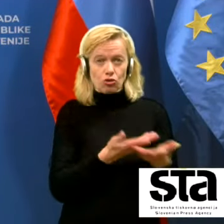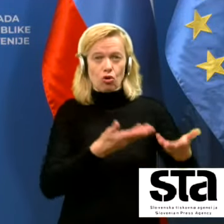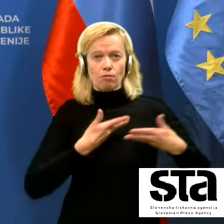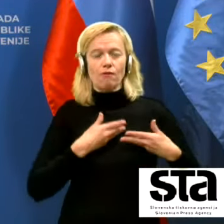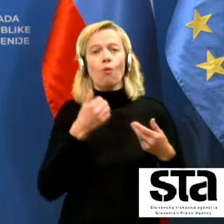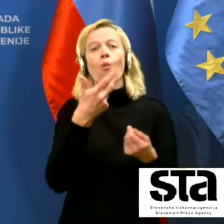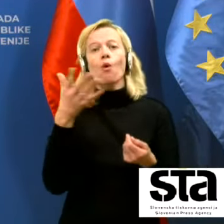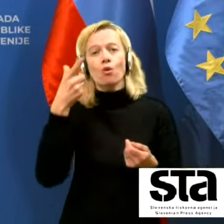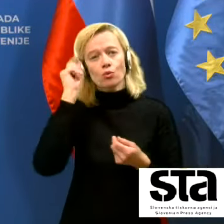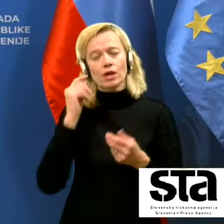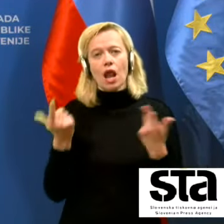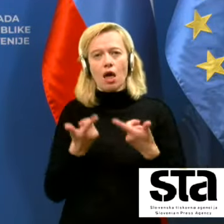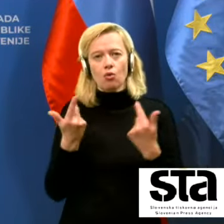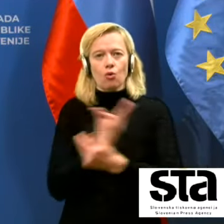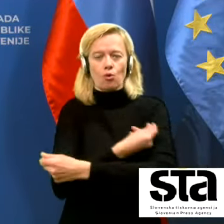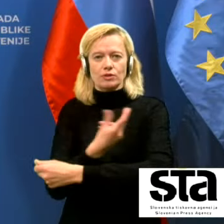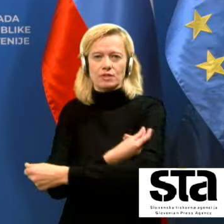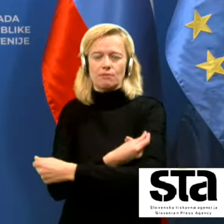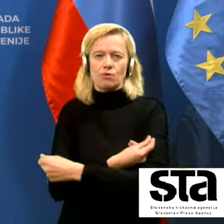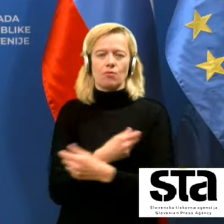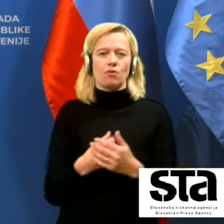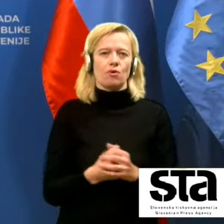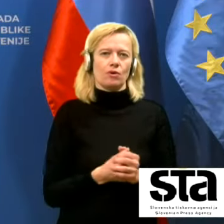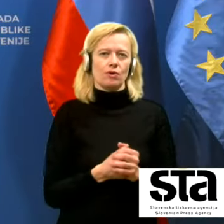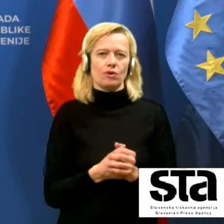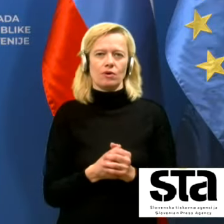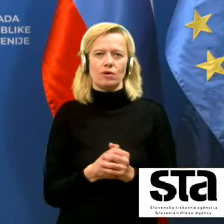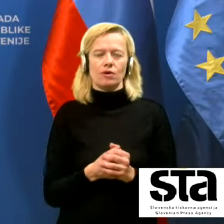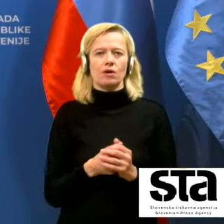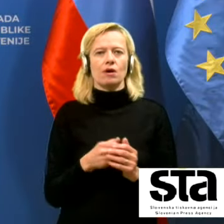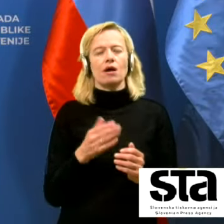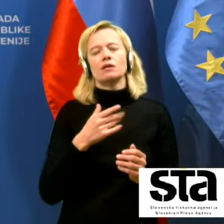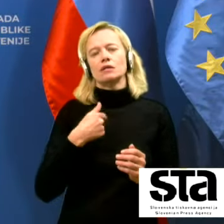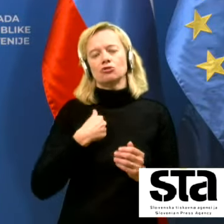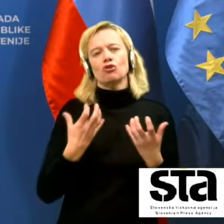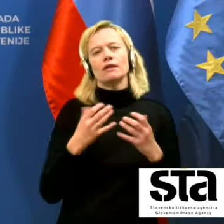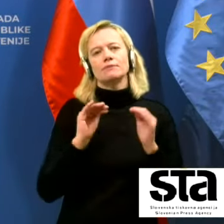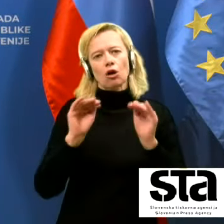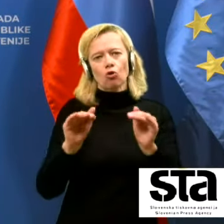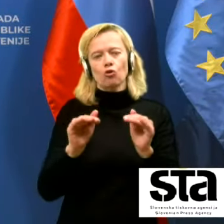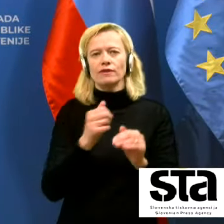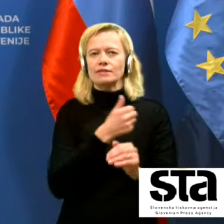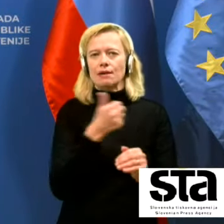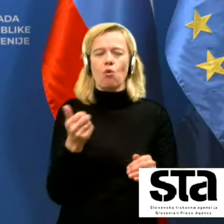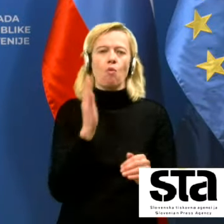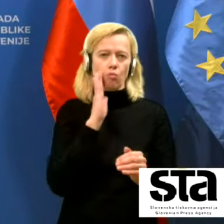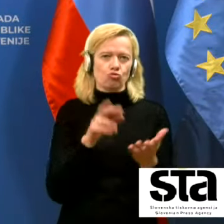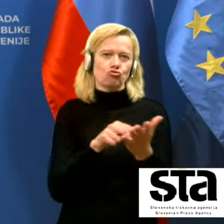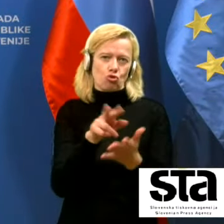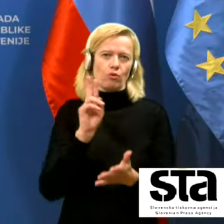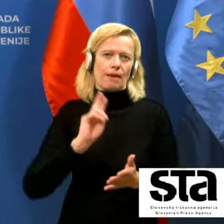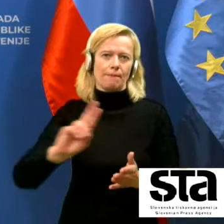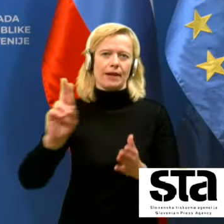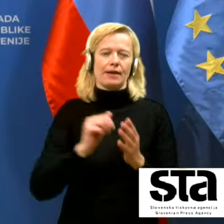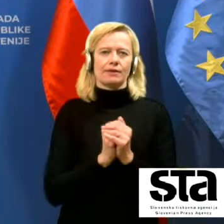pocepimo in z moje strani samo zagotovilo, da bo to šlo naprej.